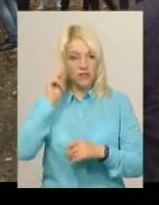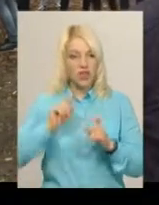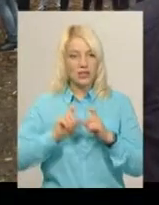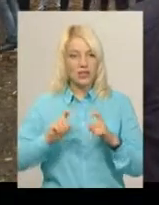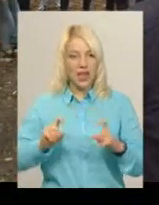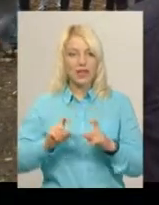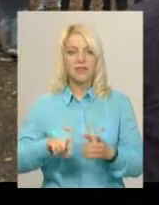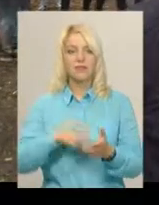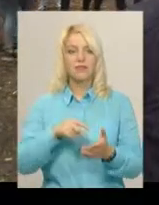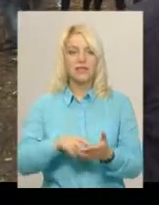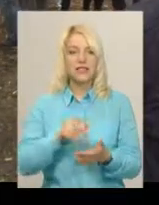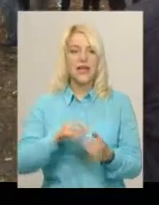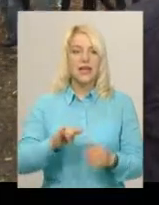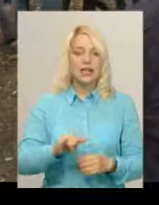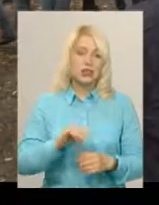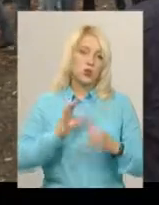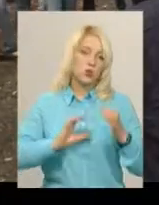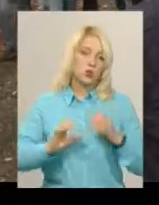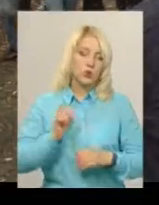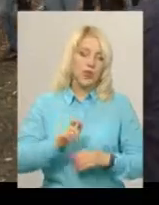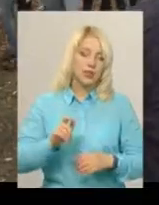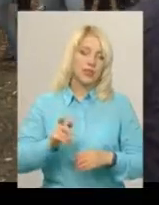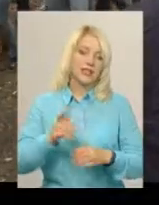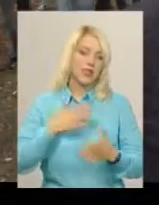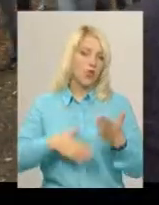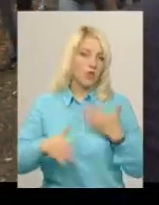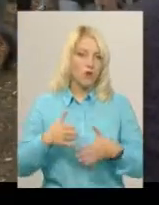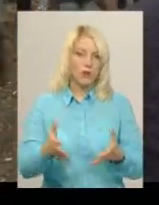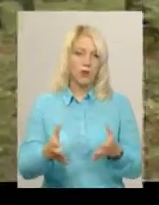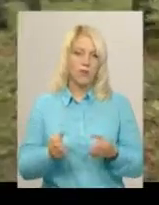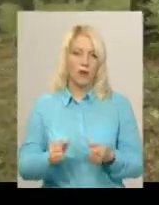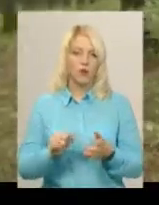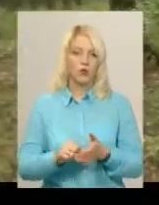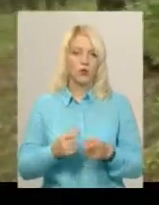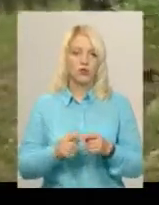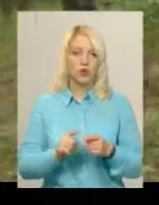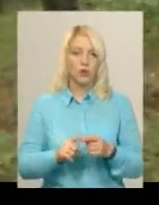і студенти зазвичай з задоволенням приймають участь у цьому виді.